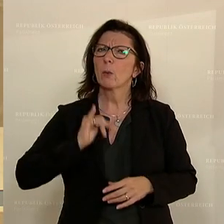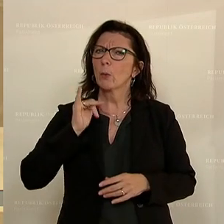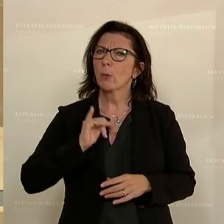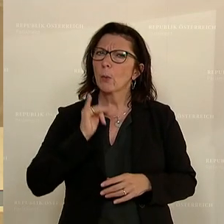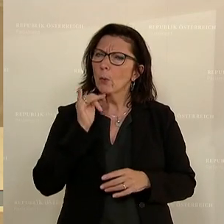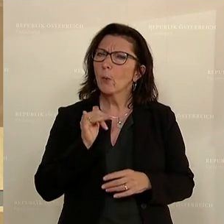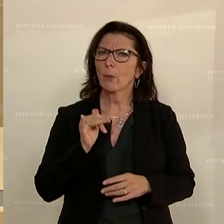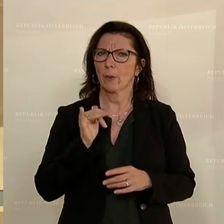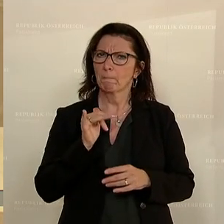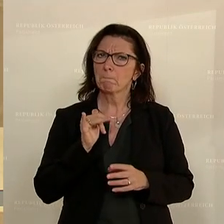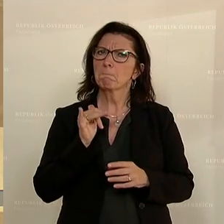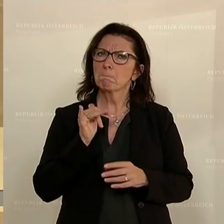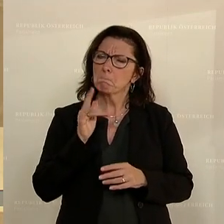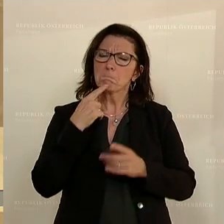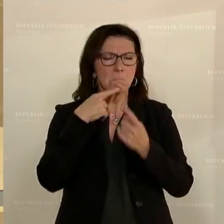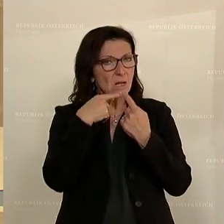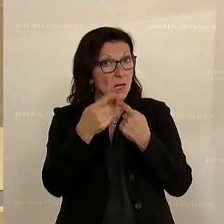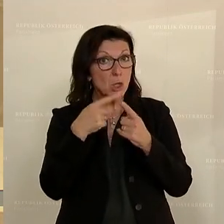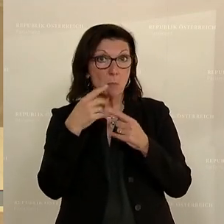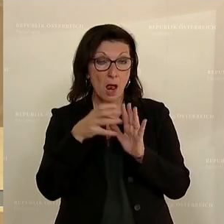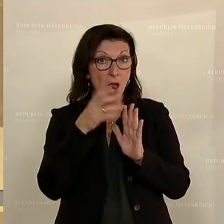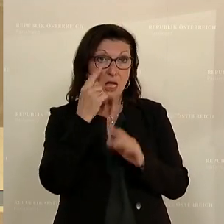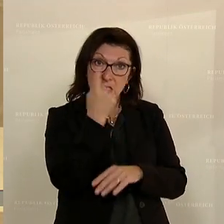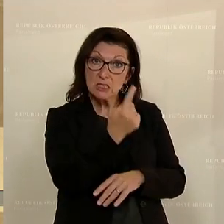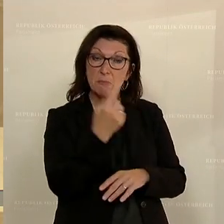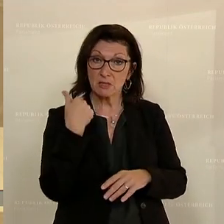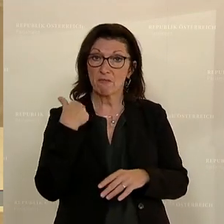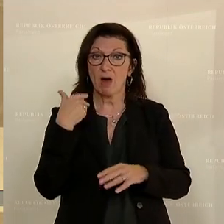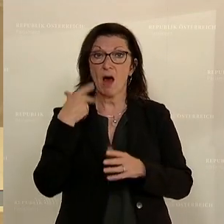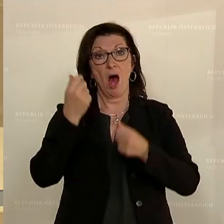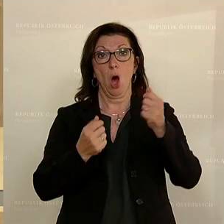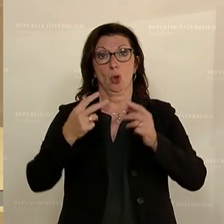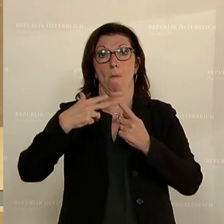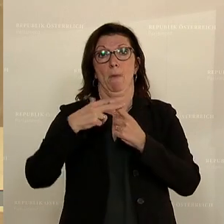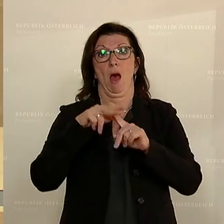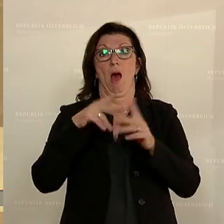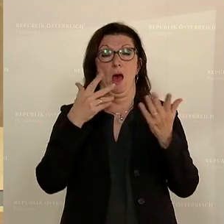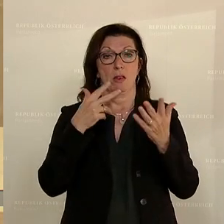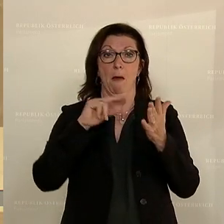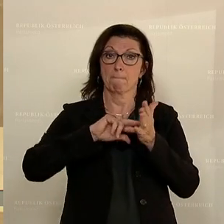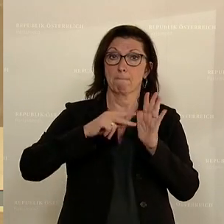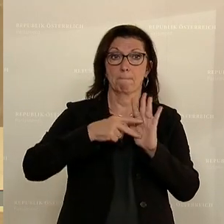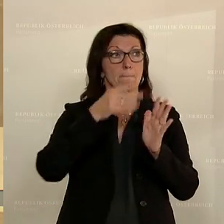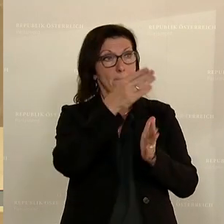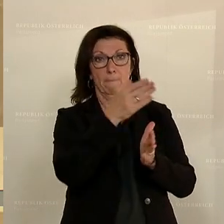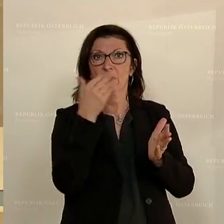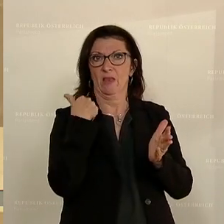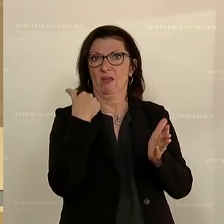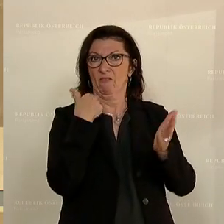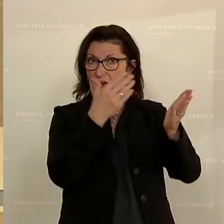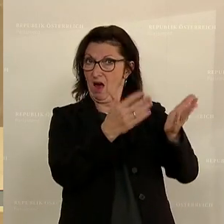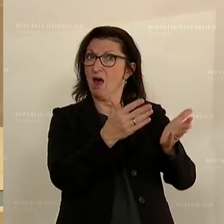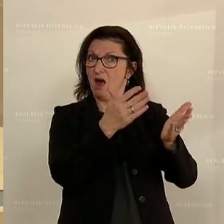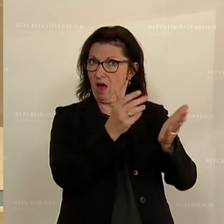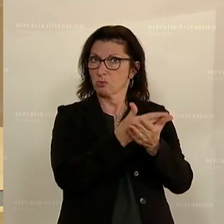die die Ausbildung zur Automechanikerin gemacht hat. Und sie hat damals gerade ein Auto, ist ganz komplett